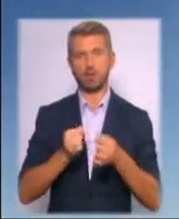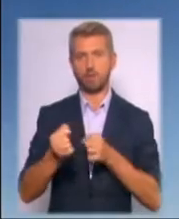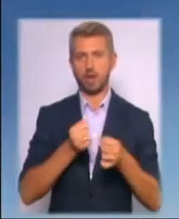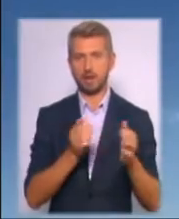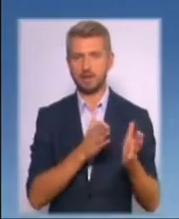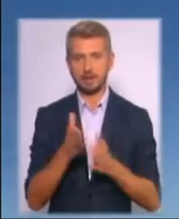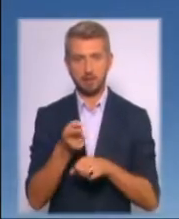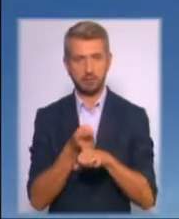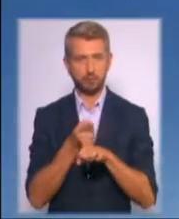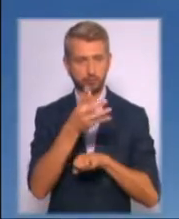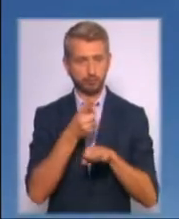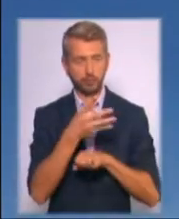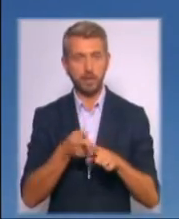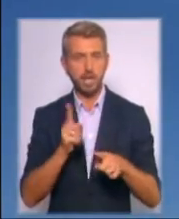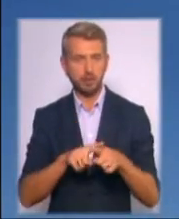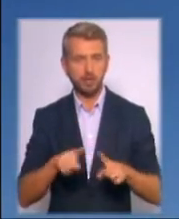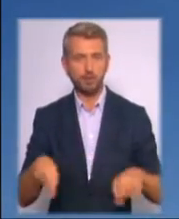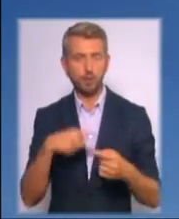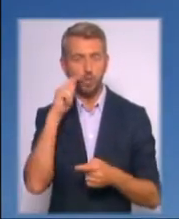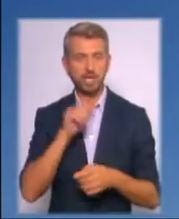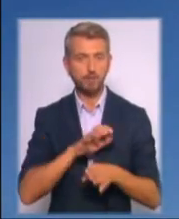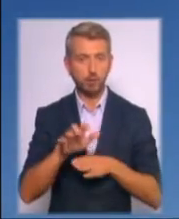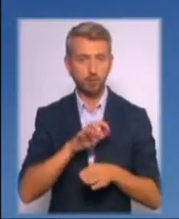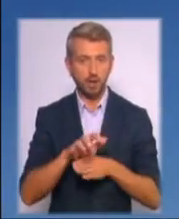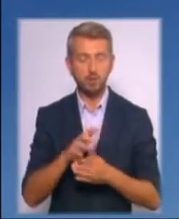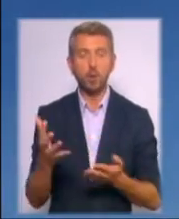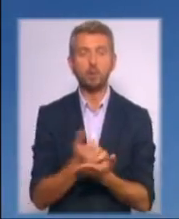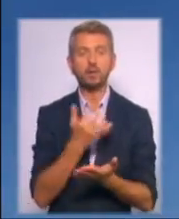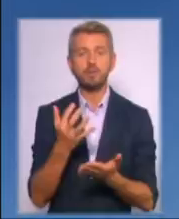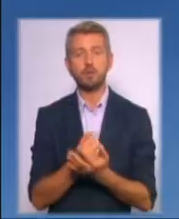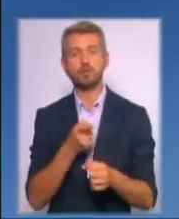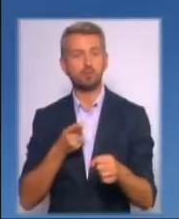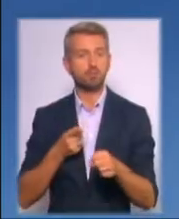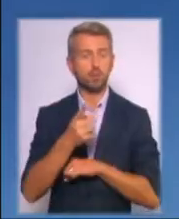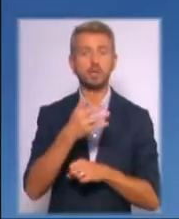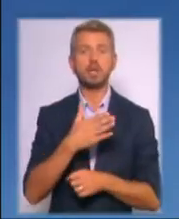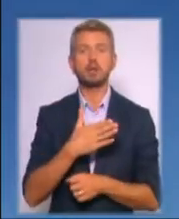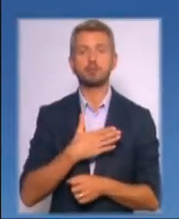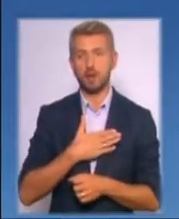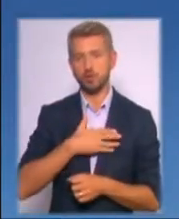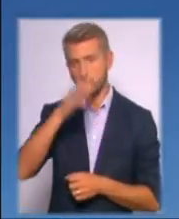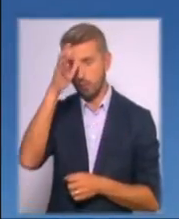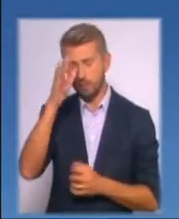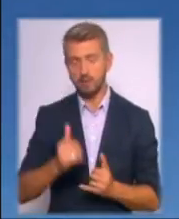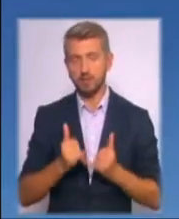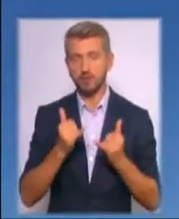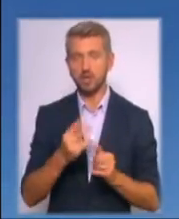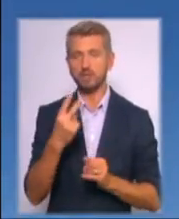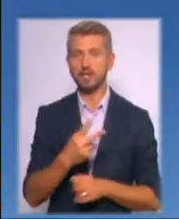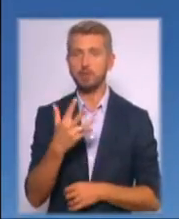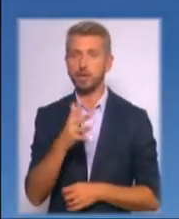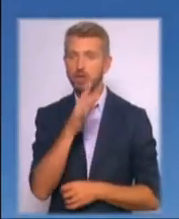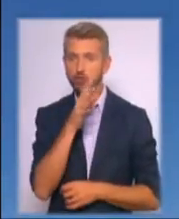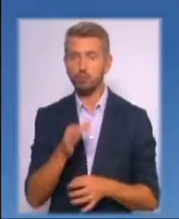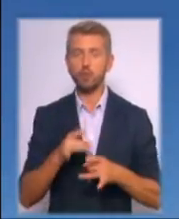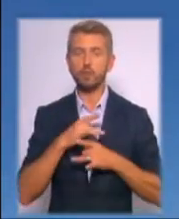яка створена українськими виробниками. Успішні пуски наші науковці, конструктори та виробники присвятили 25-річному ювілею